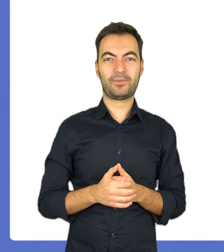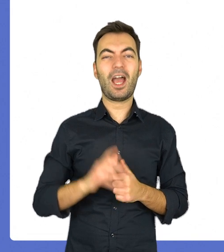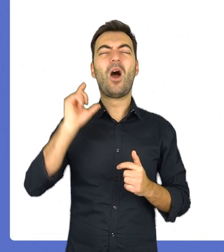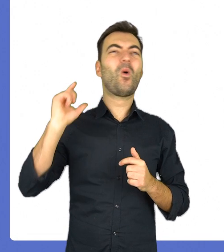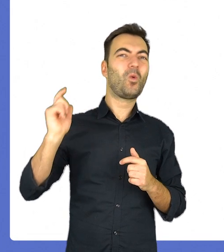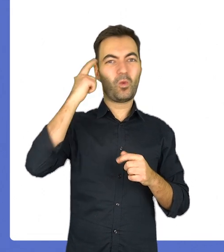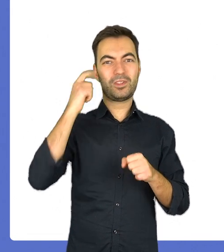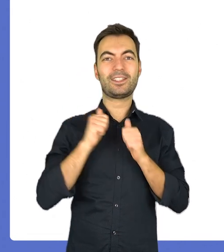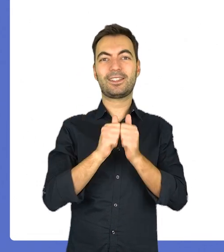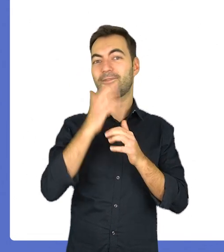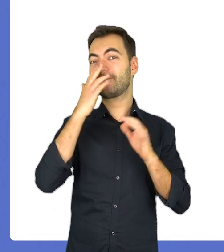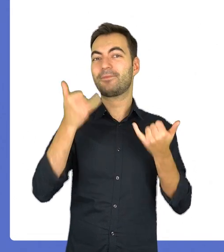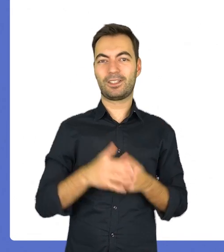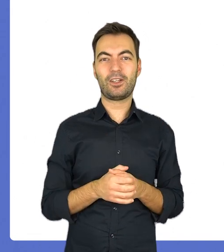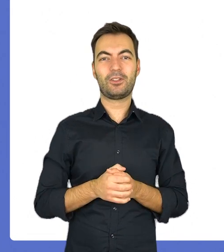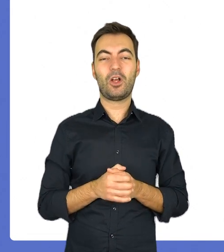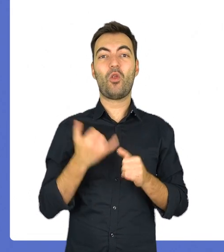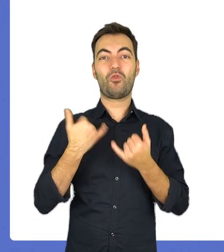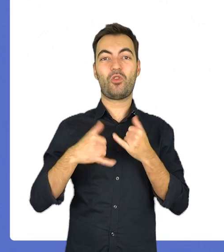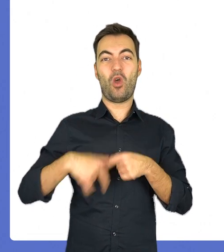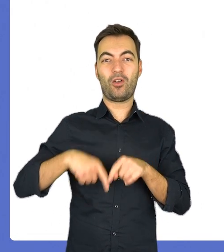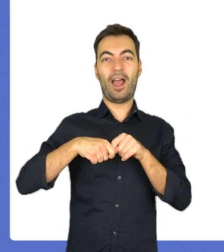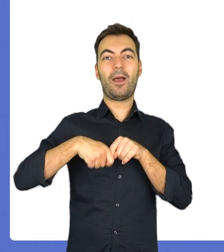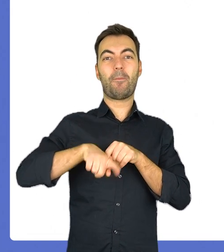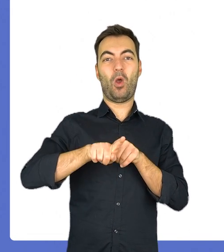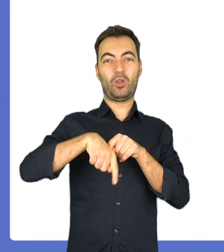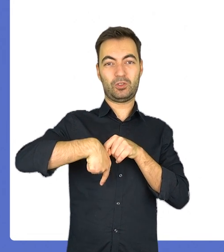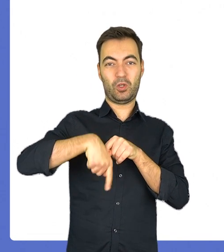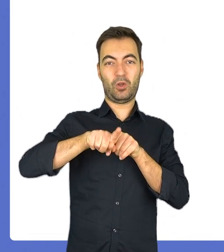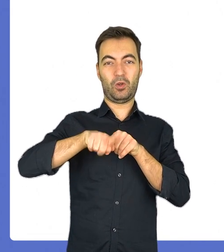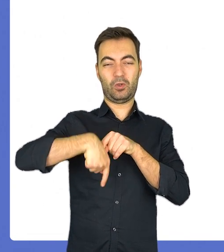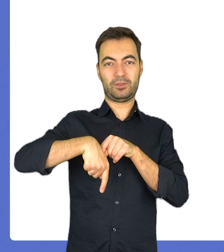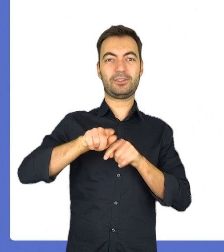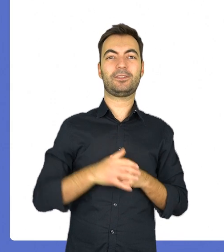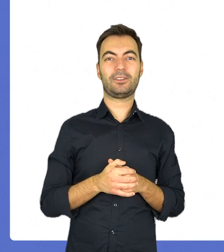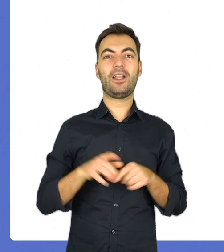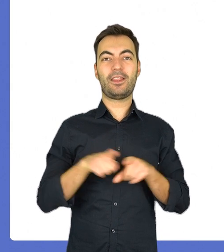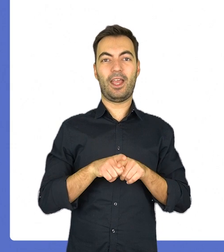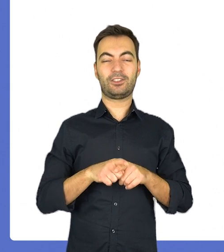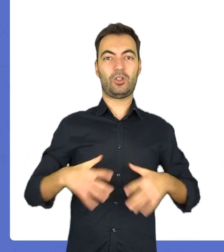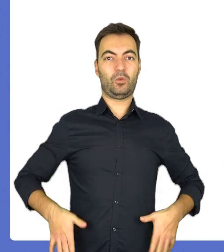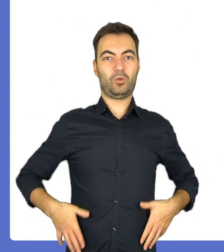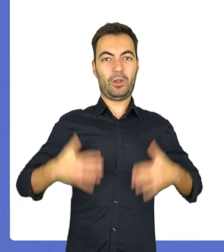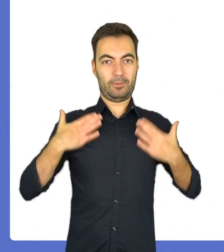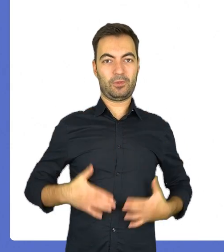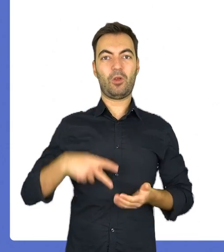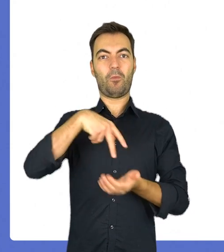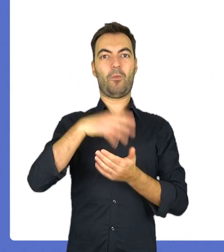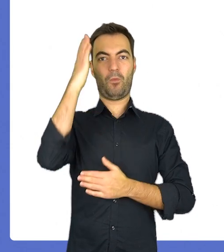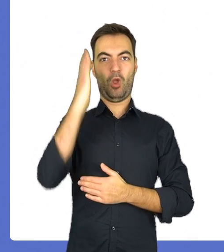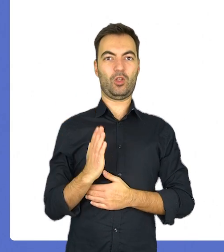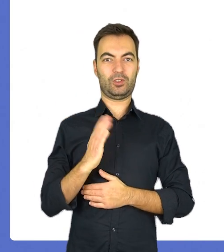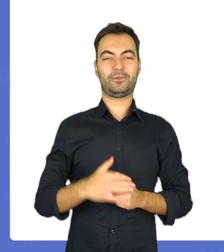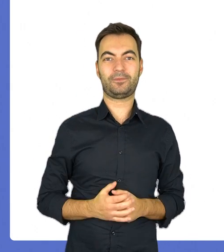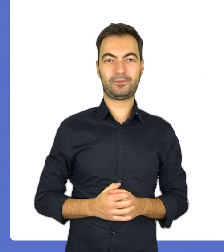Choć jego główną funkcją jest wyprostowanie nogi w biodrze i utrzymanie tułowia w pozycji wyprostowanej, gdy